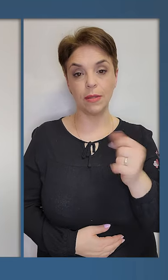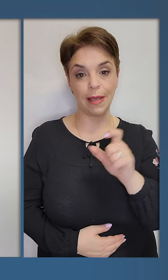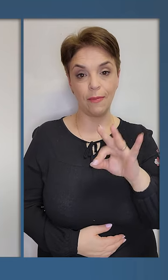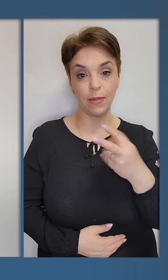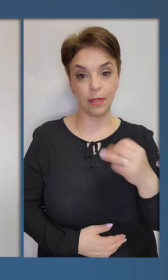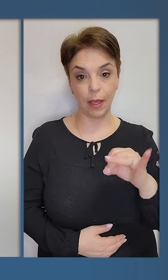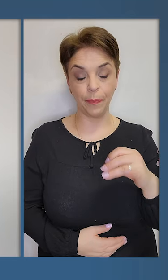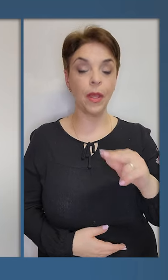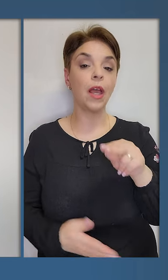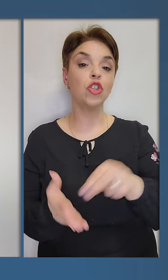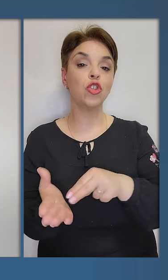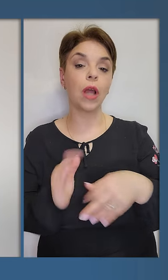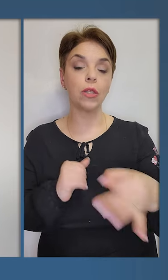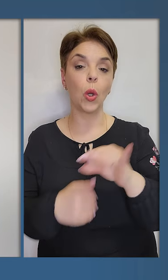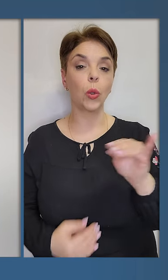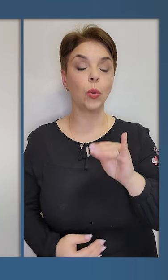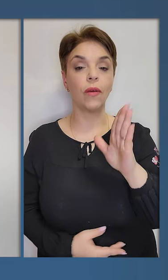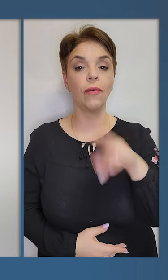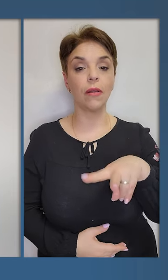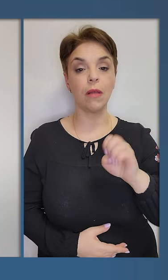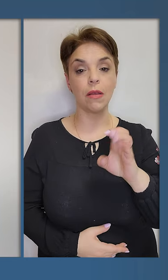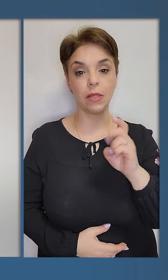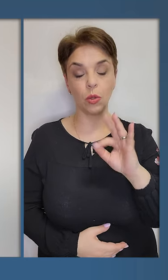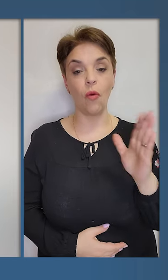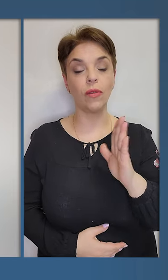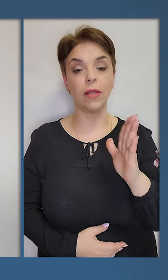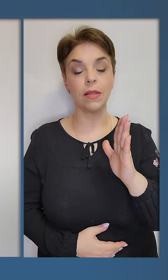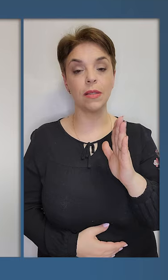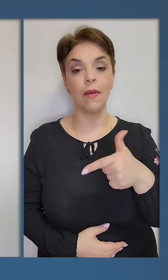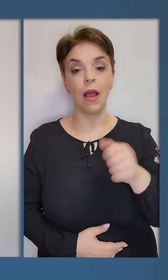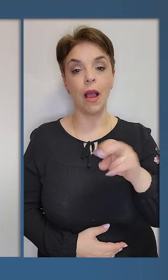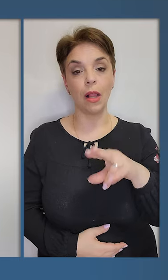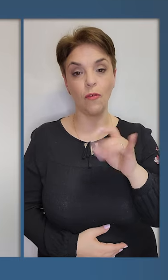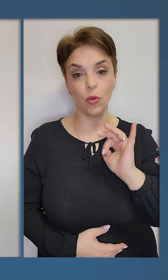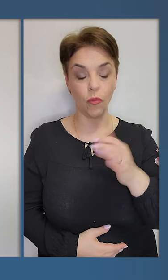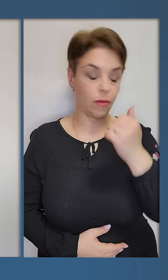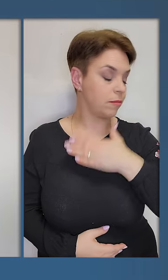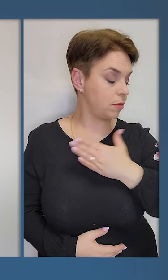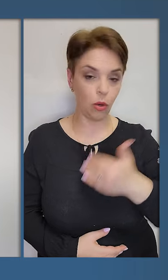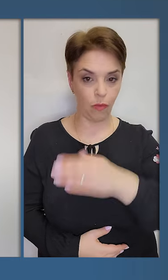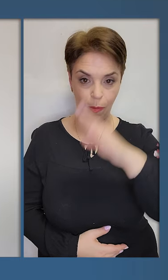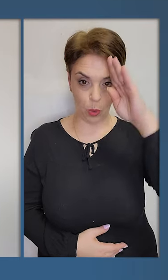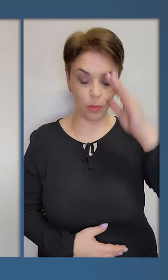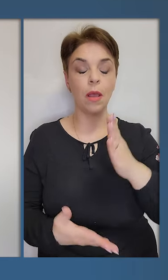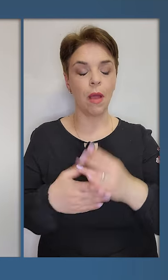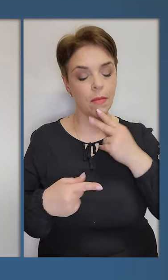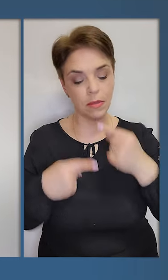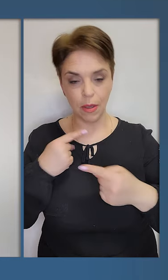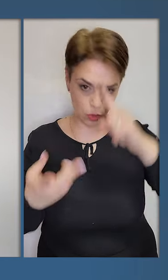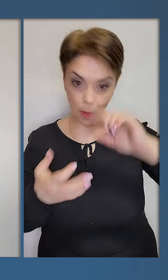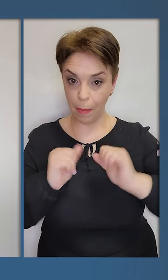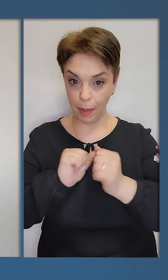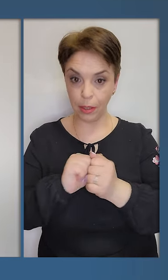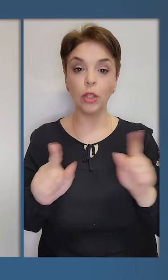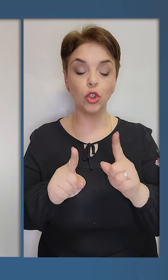Петюхівський, Черкаська область, Юрій Власенко, Владислав Головньов, Дякую вам, хлопці, маємо